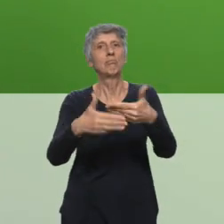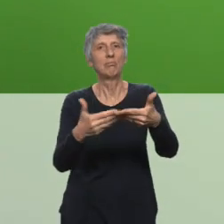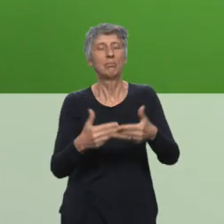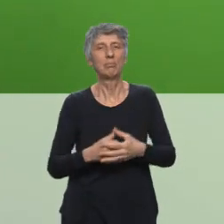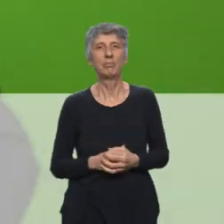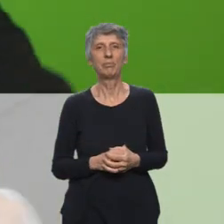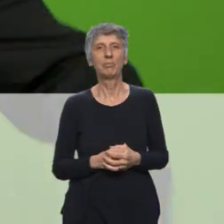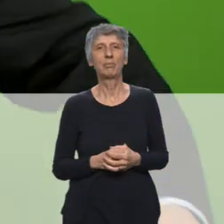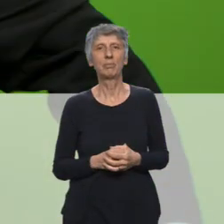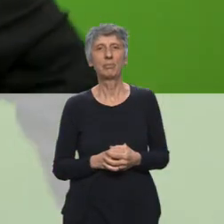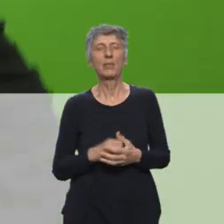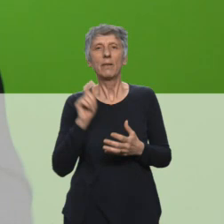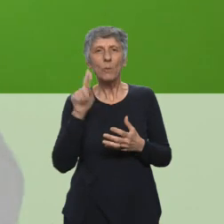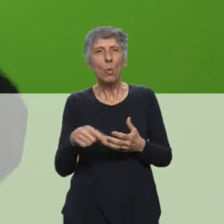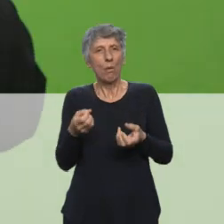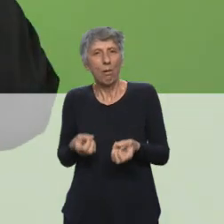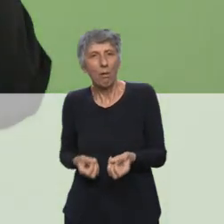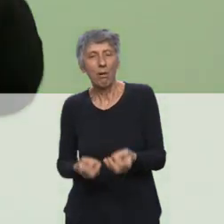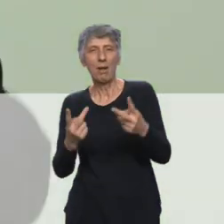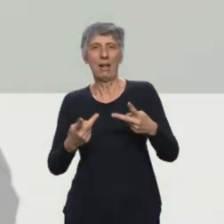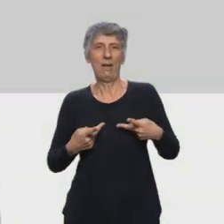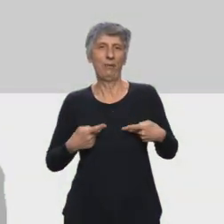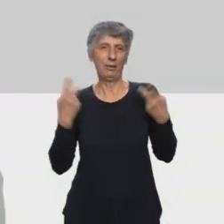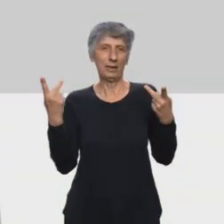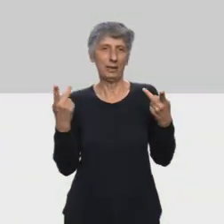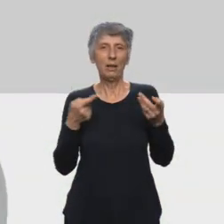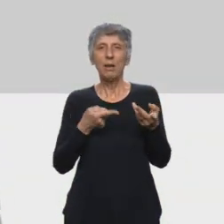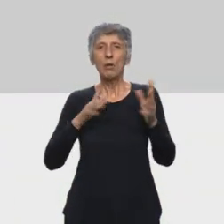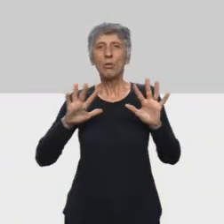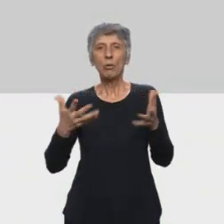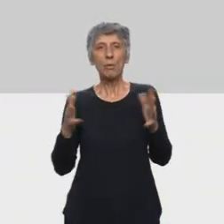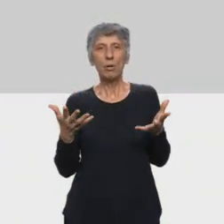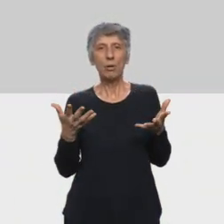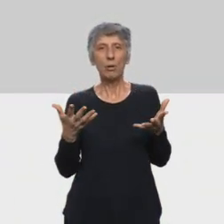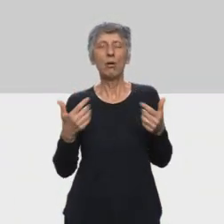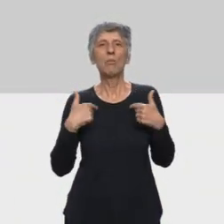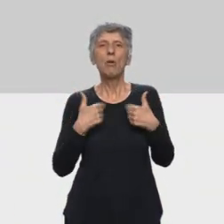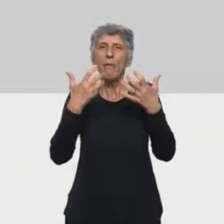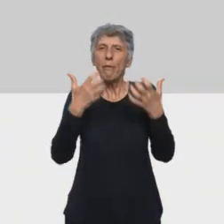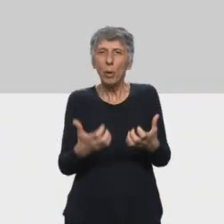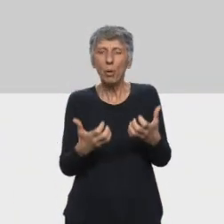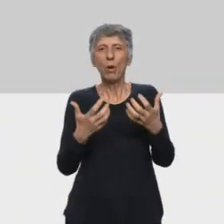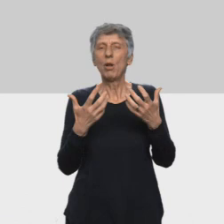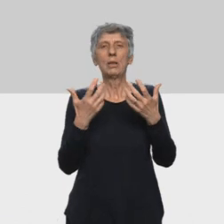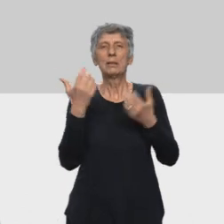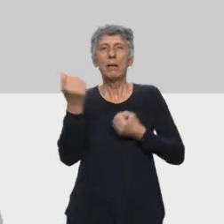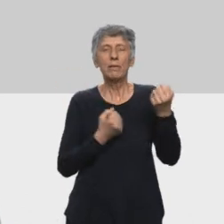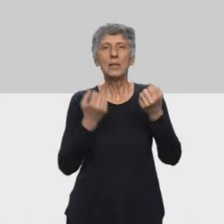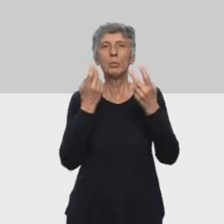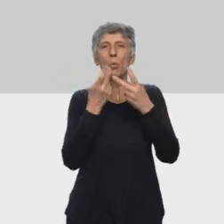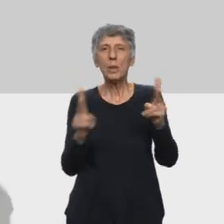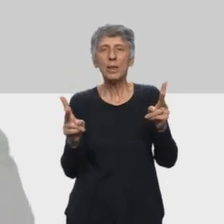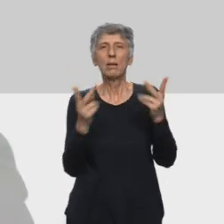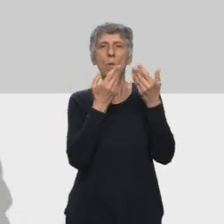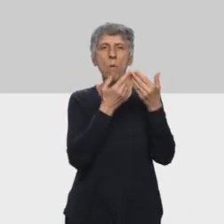retirés. Il faut réinsuffler la vie. Et pour ce faire, je veux reconstruire les